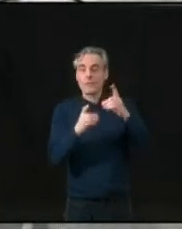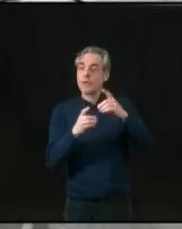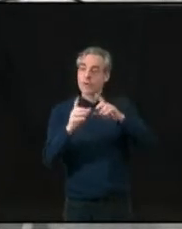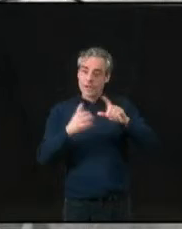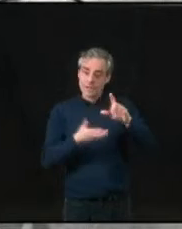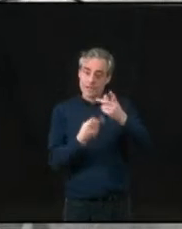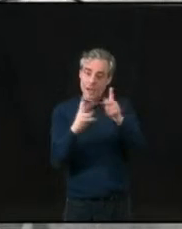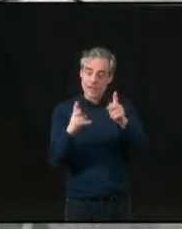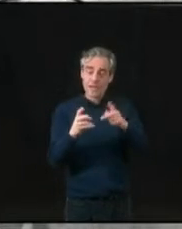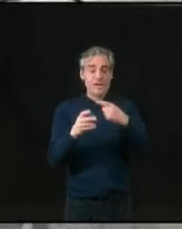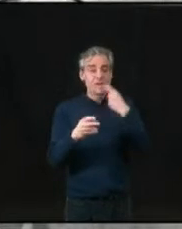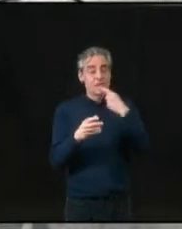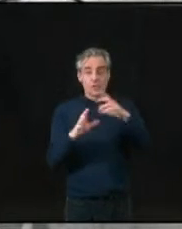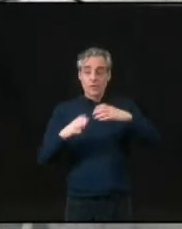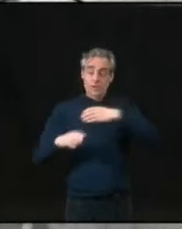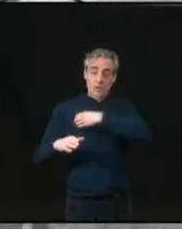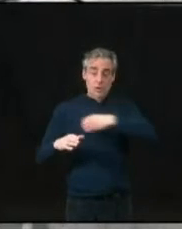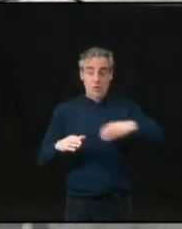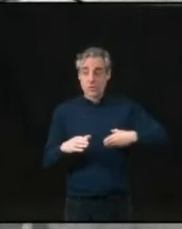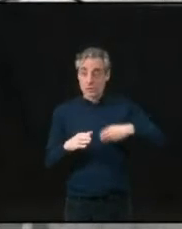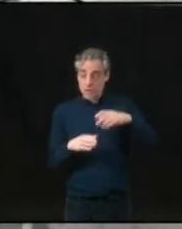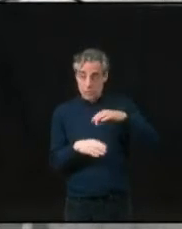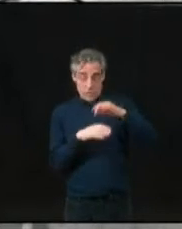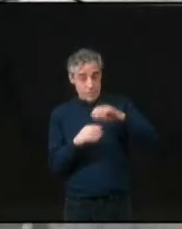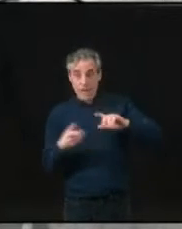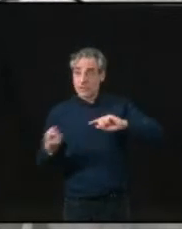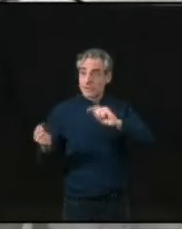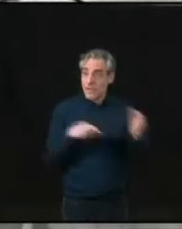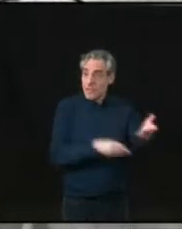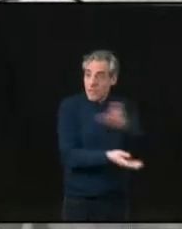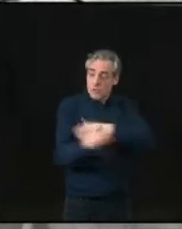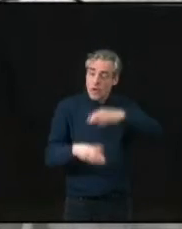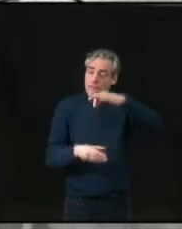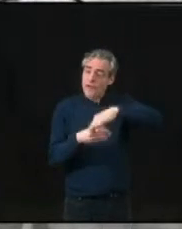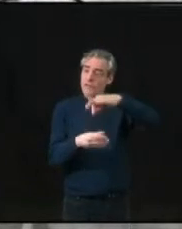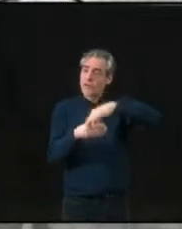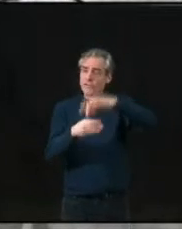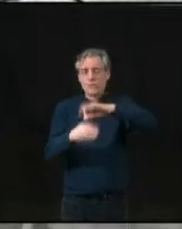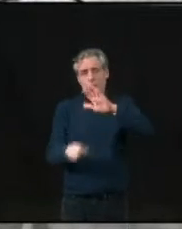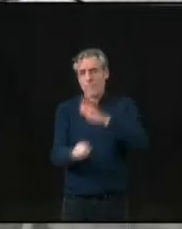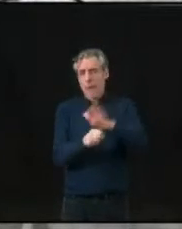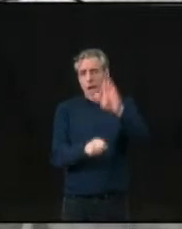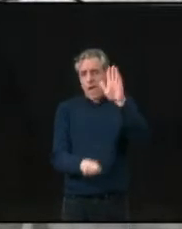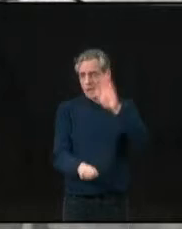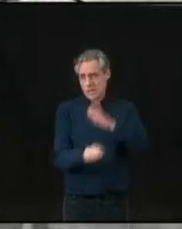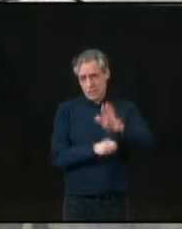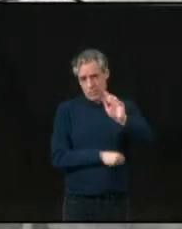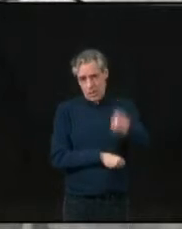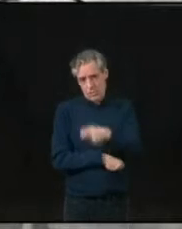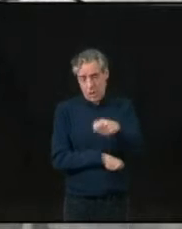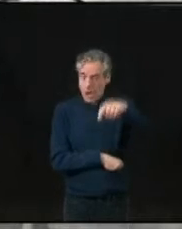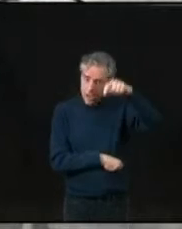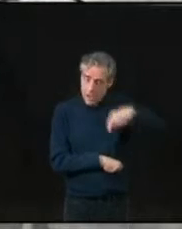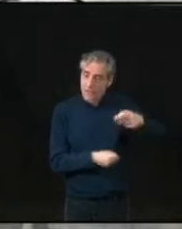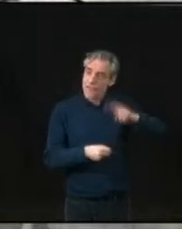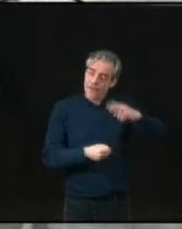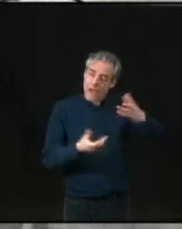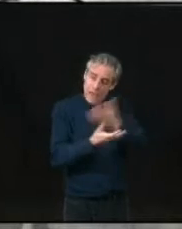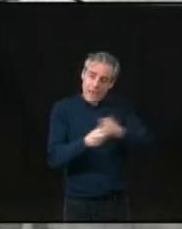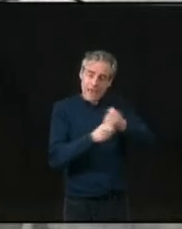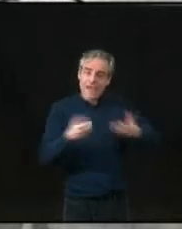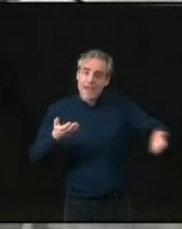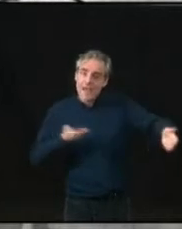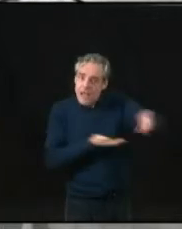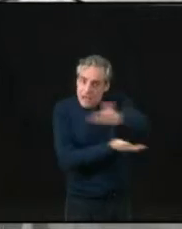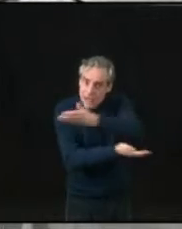pleinement au Conseil municipal sa fonction délibérative. Il ne s'agit pas seulement de voter des délibérations au sens administratif, mais de faire dialoguer l'ensemble